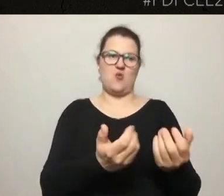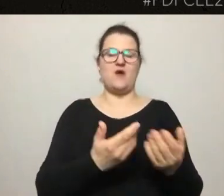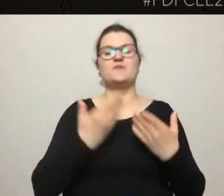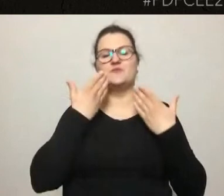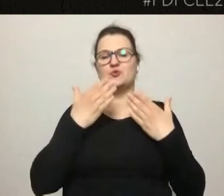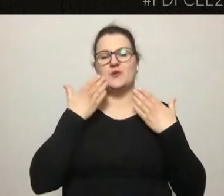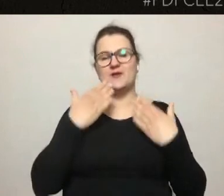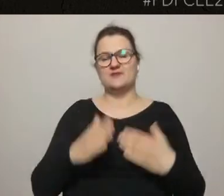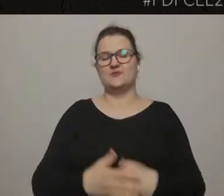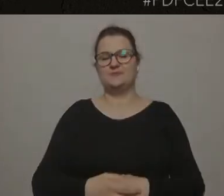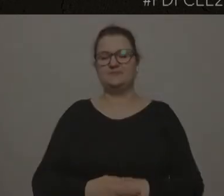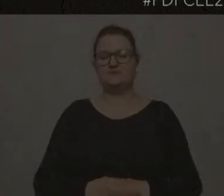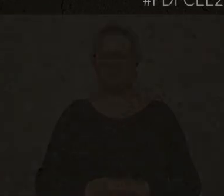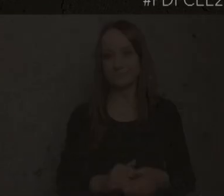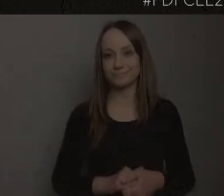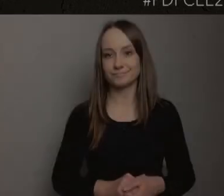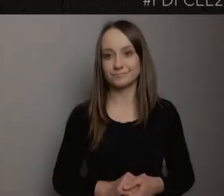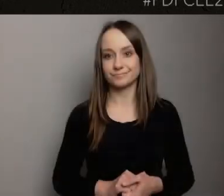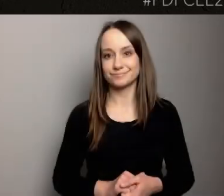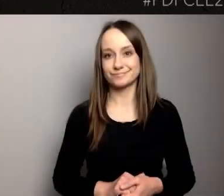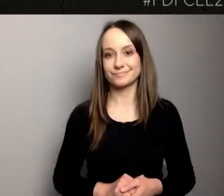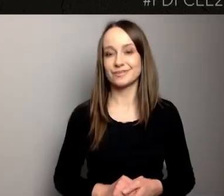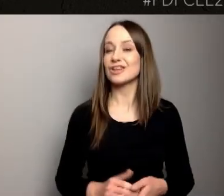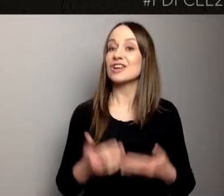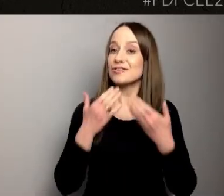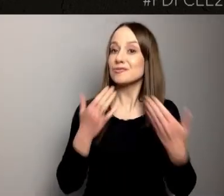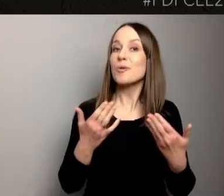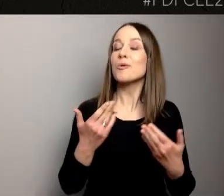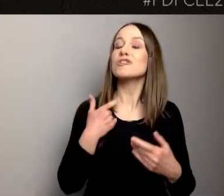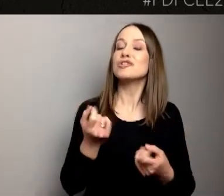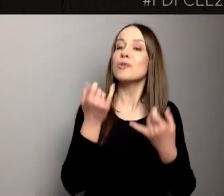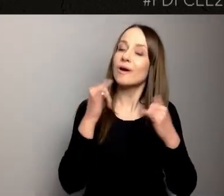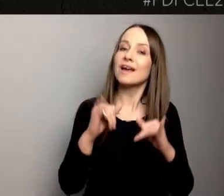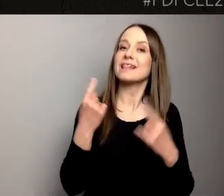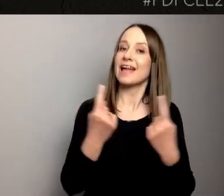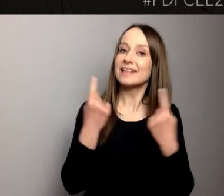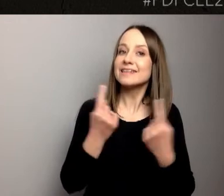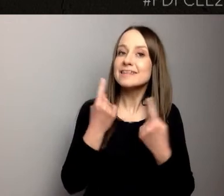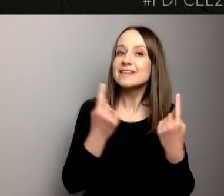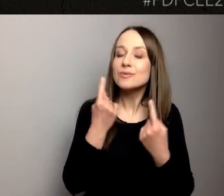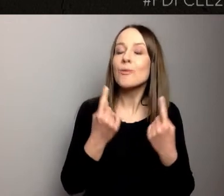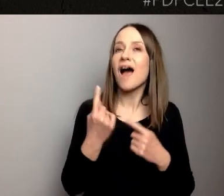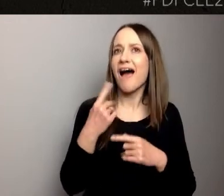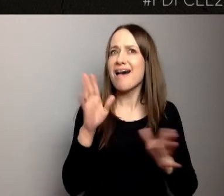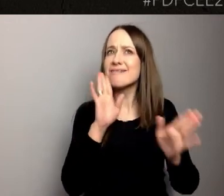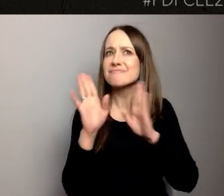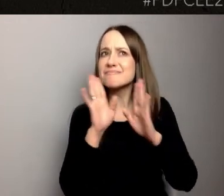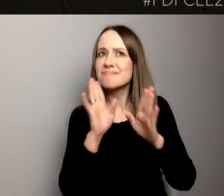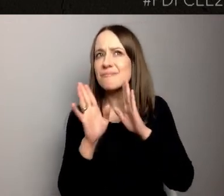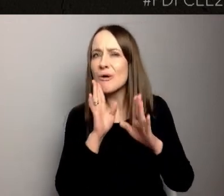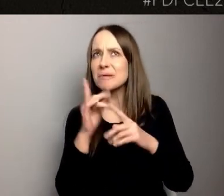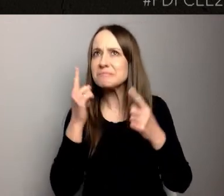Dziękuję. Czyli trochę inna sytuacja, ale konkluzja podobna. Jeżeli nie będziemy mieli tego kapitału